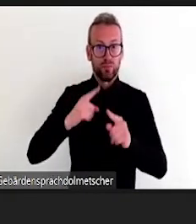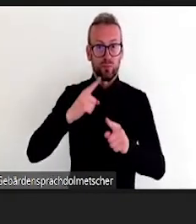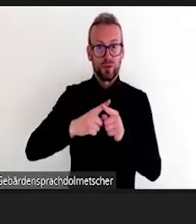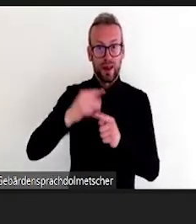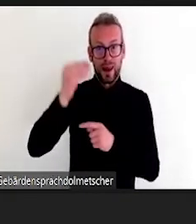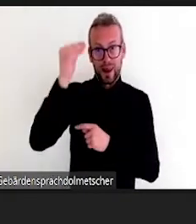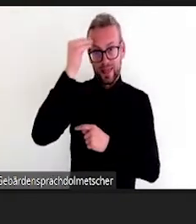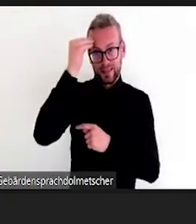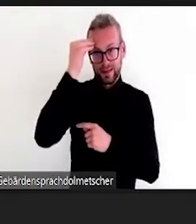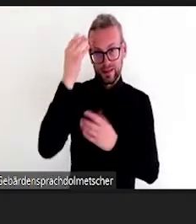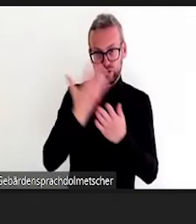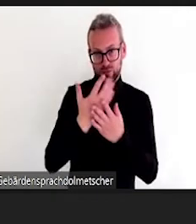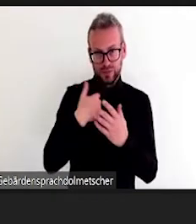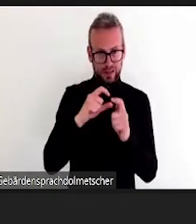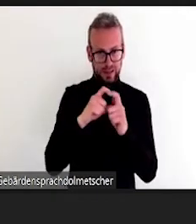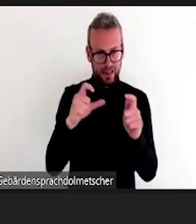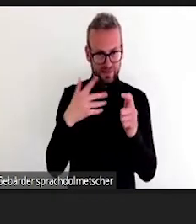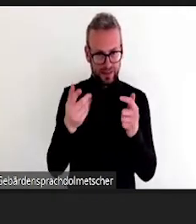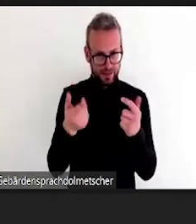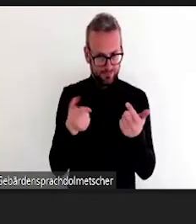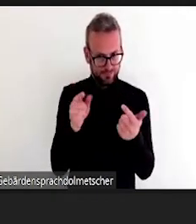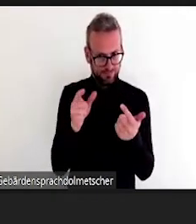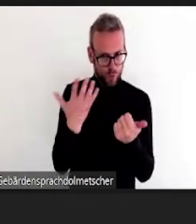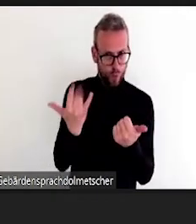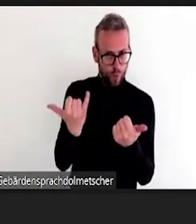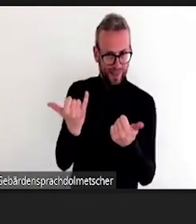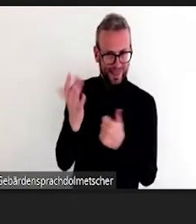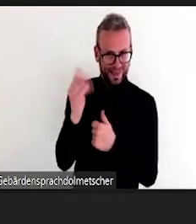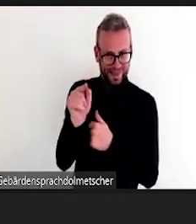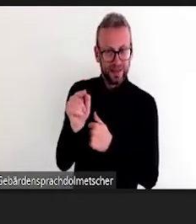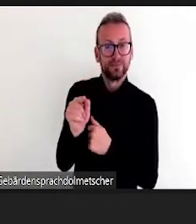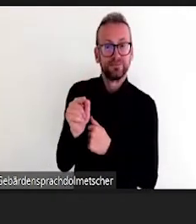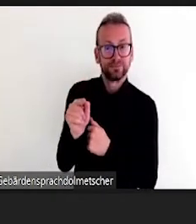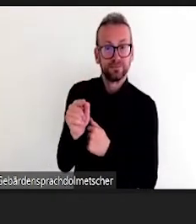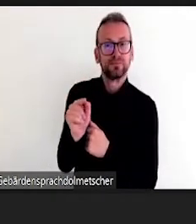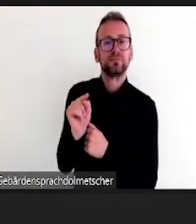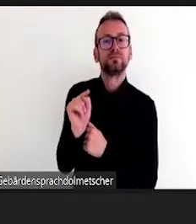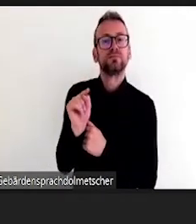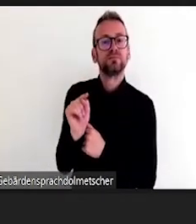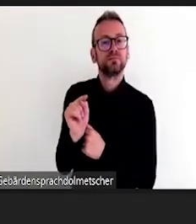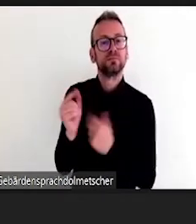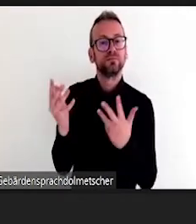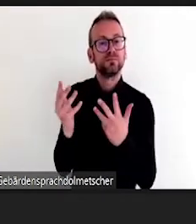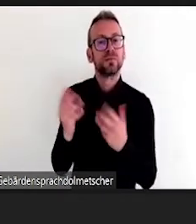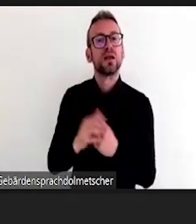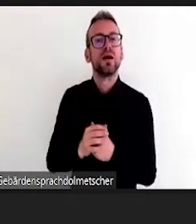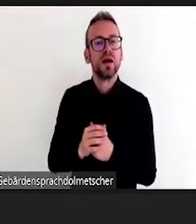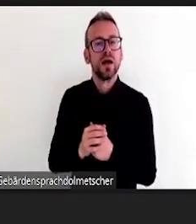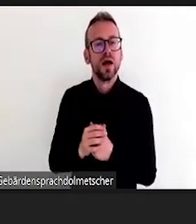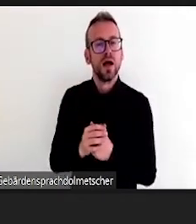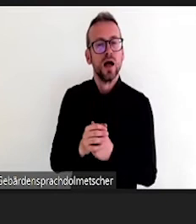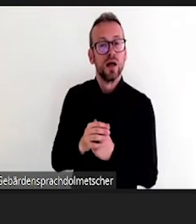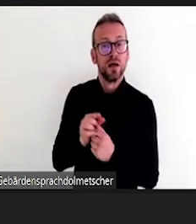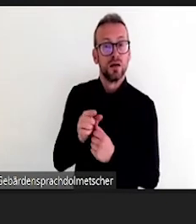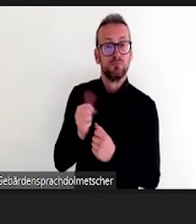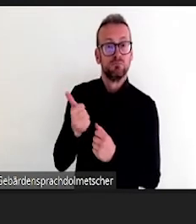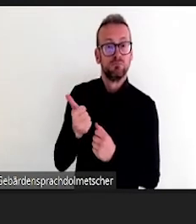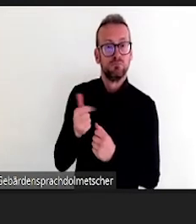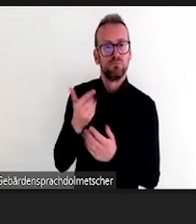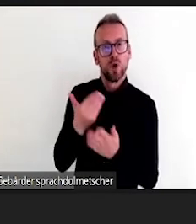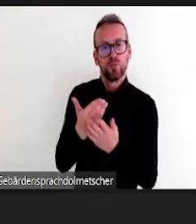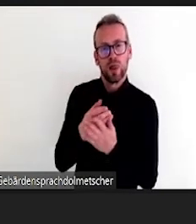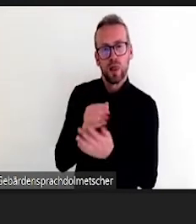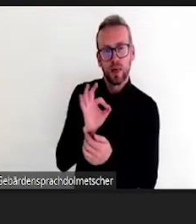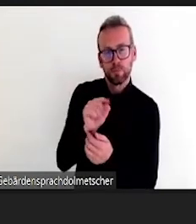geht es eben darum, wie kann ich mithilfe von Medien die Zusammenarbeit fördern. Auch ein ganz wesentlicher Punkt. Dann kommt die vierte